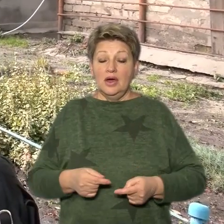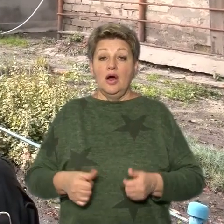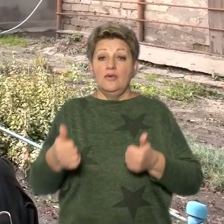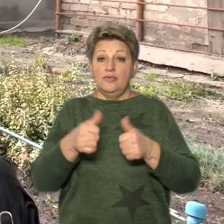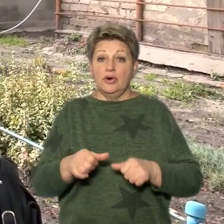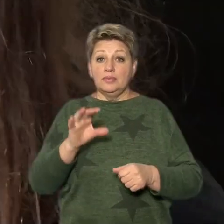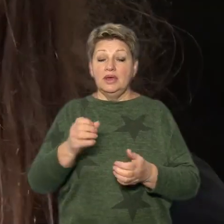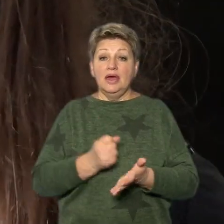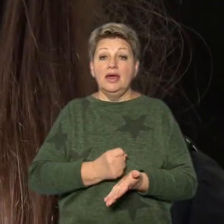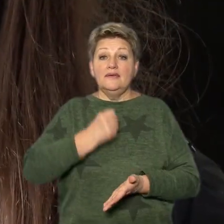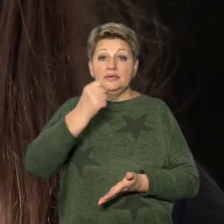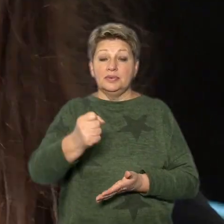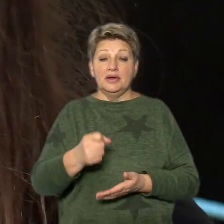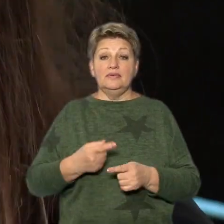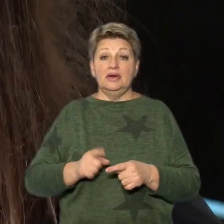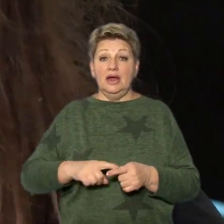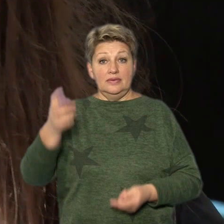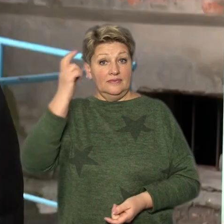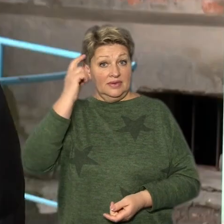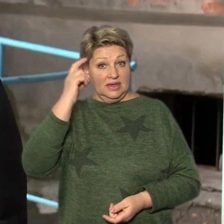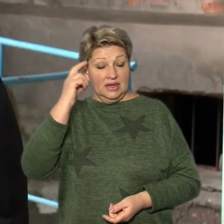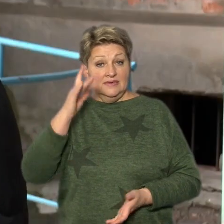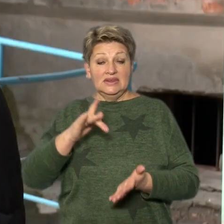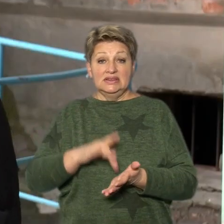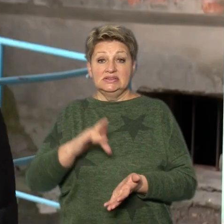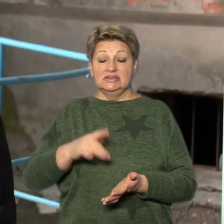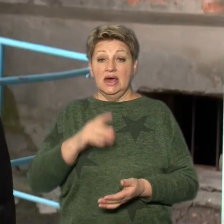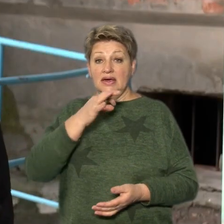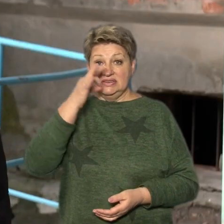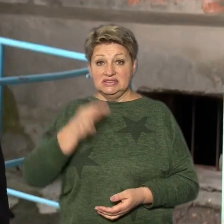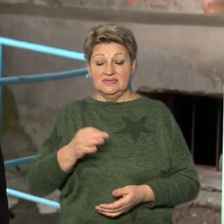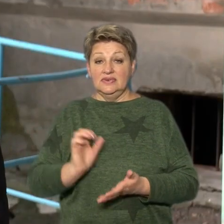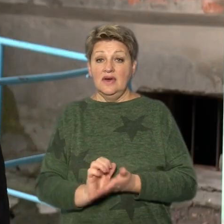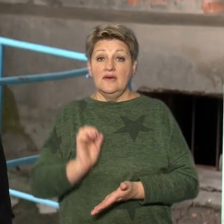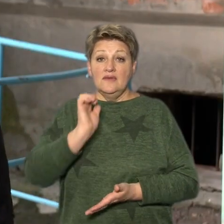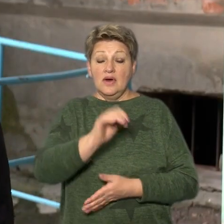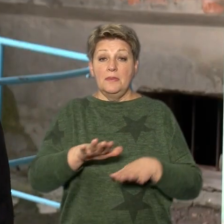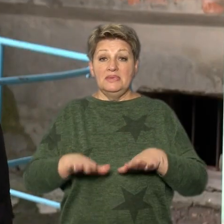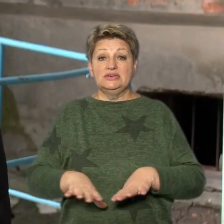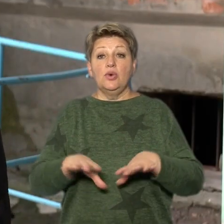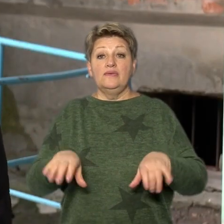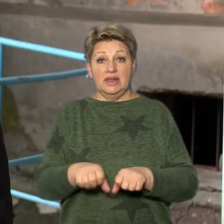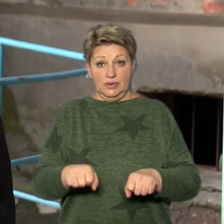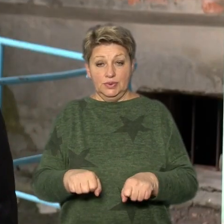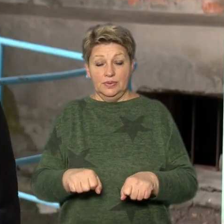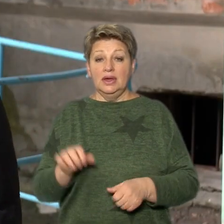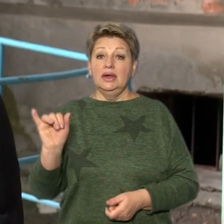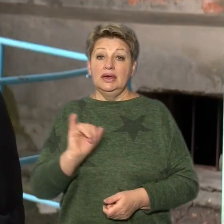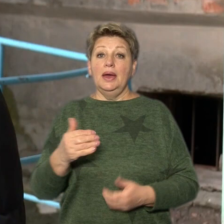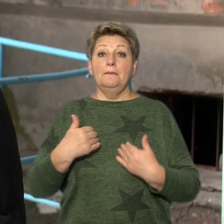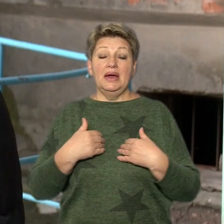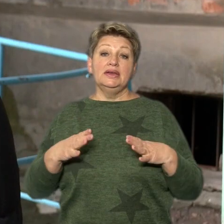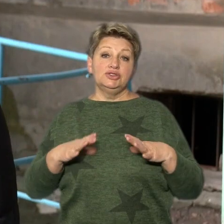громадянських свобод у Києві, каже Анастасія Василевська. Звідти вони відправляються у міську владу і ми